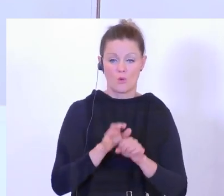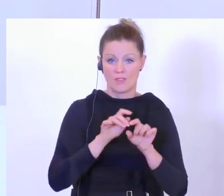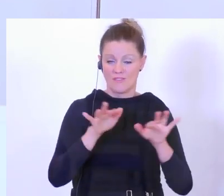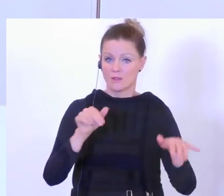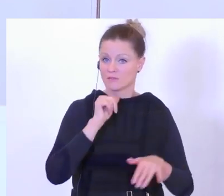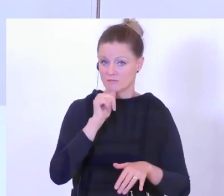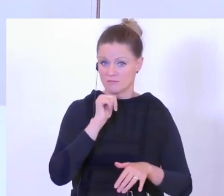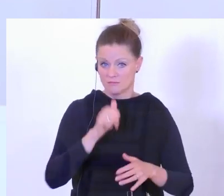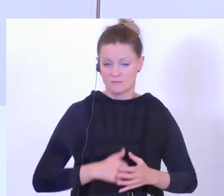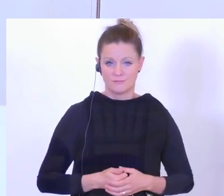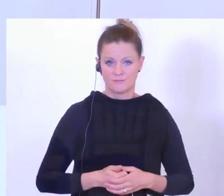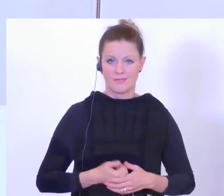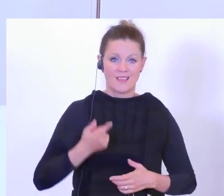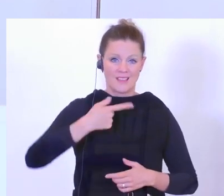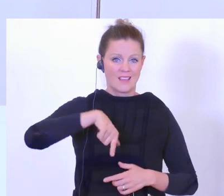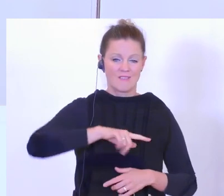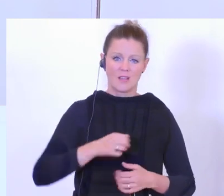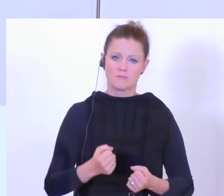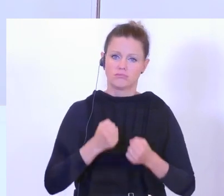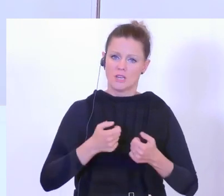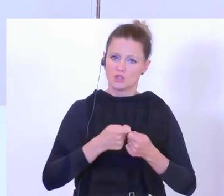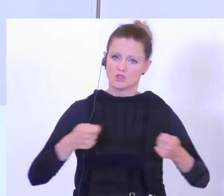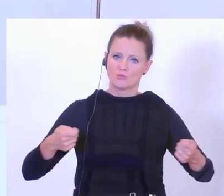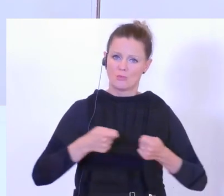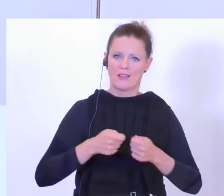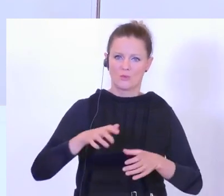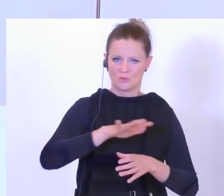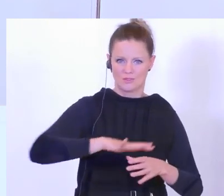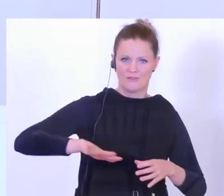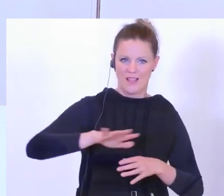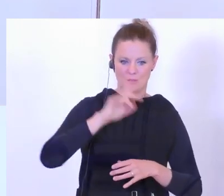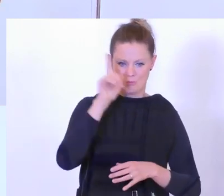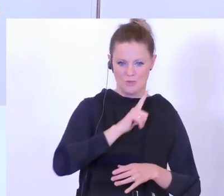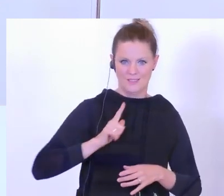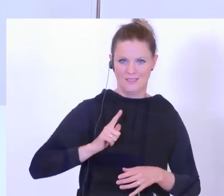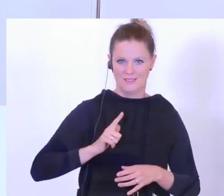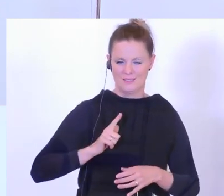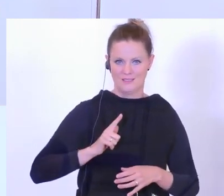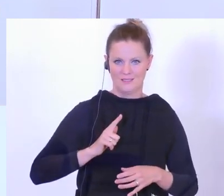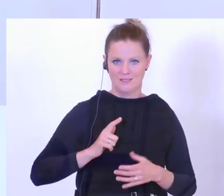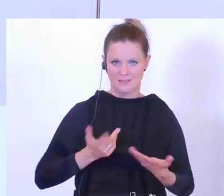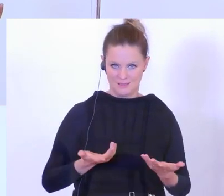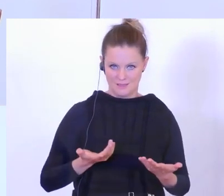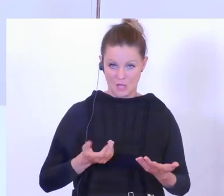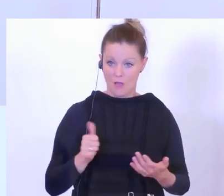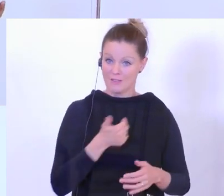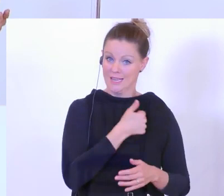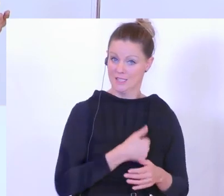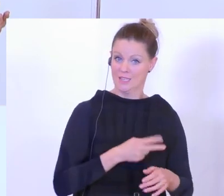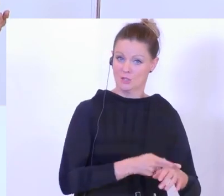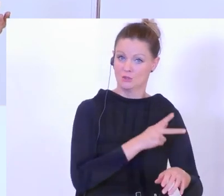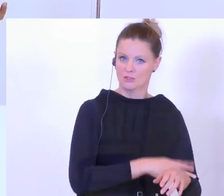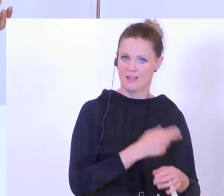Wir sind in einem unglaublichen Spannungsfeld als Polizistinnen und Polizisten, weil auf der einen Seite der Staat das